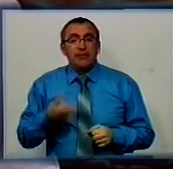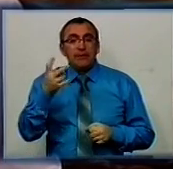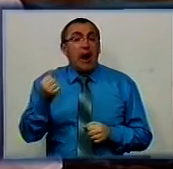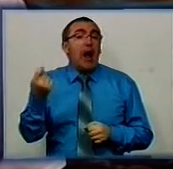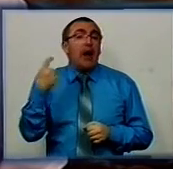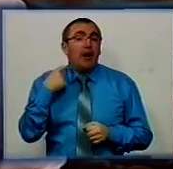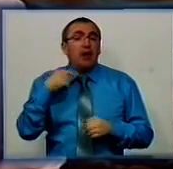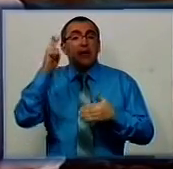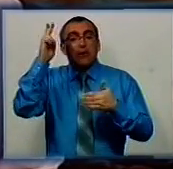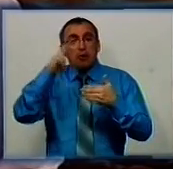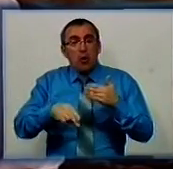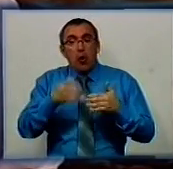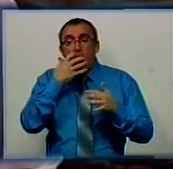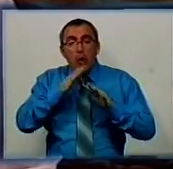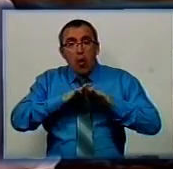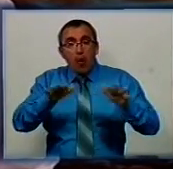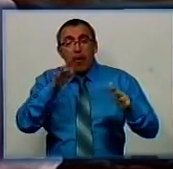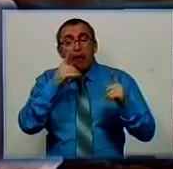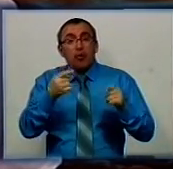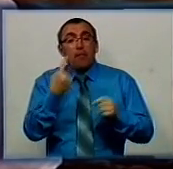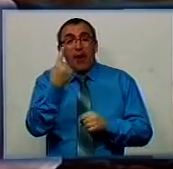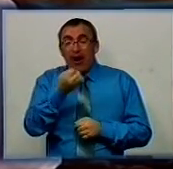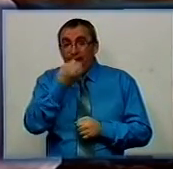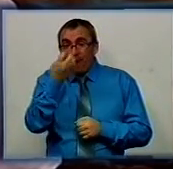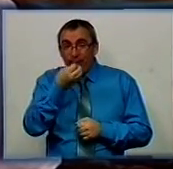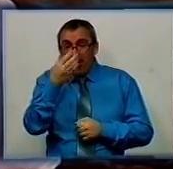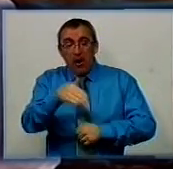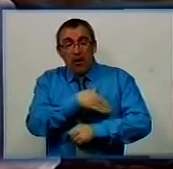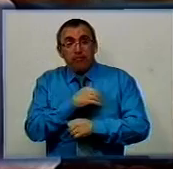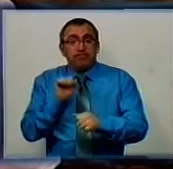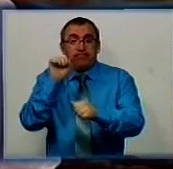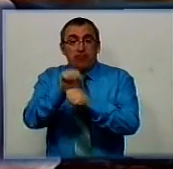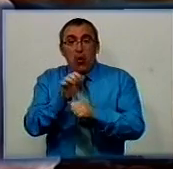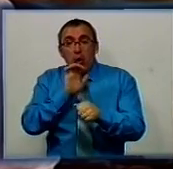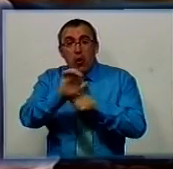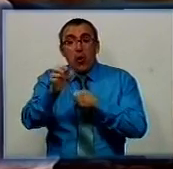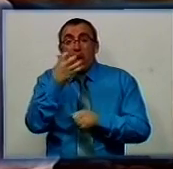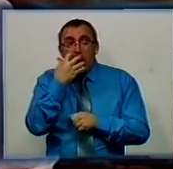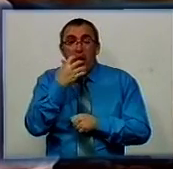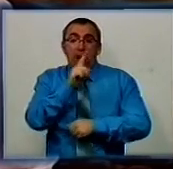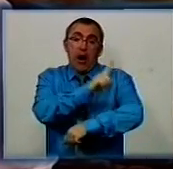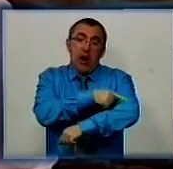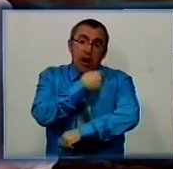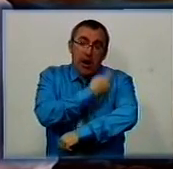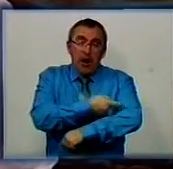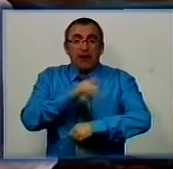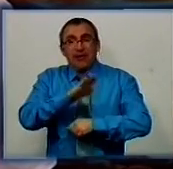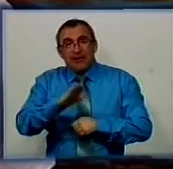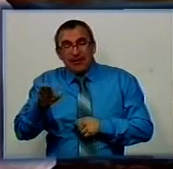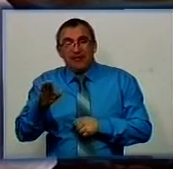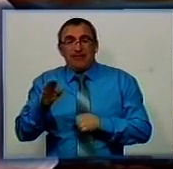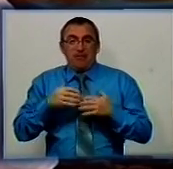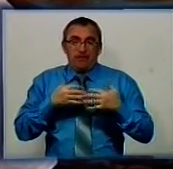Кірвоградщині завершується опалювальний сезон. До 1 квітня комунальники припинять подачу тепла, проте лікарні, пологові будинки, дитячі заклади у випадку